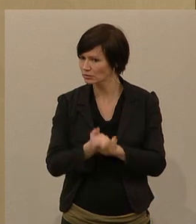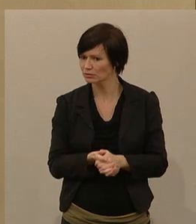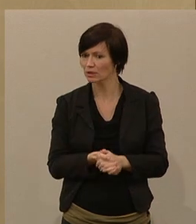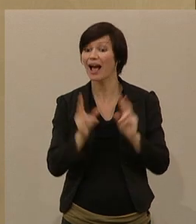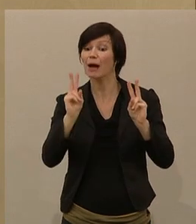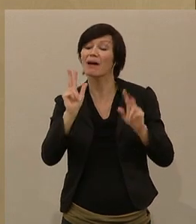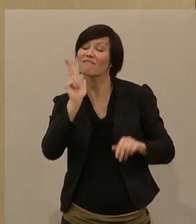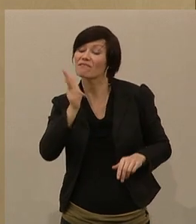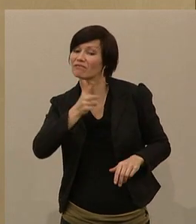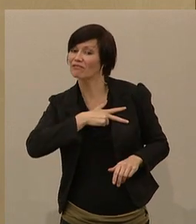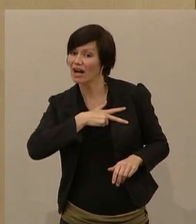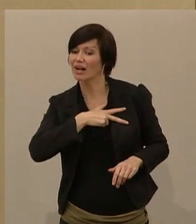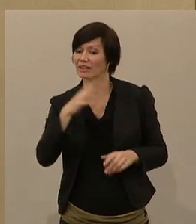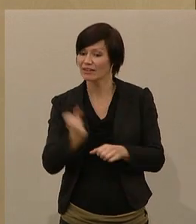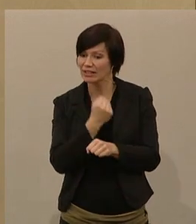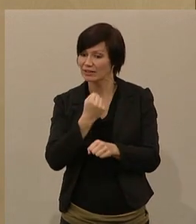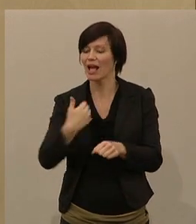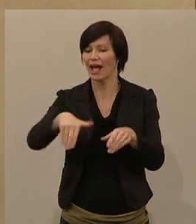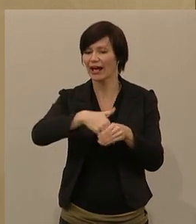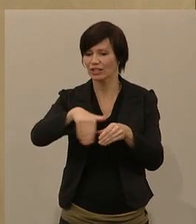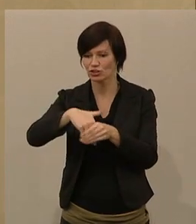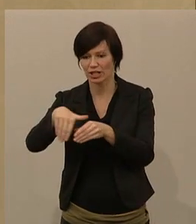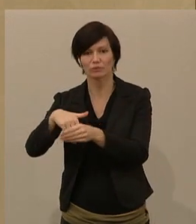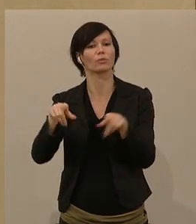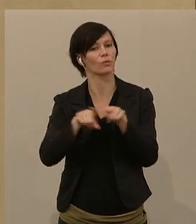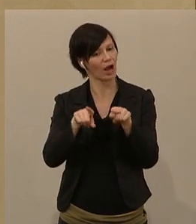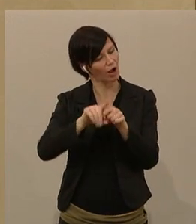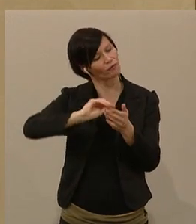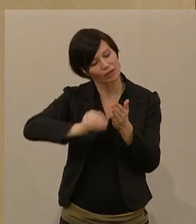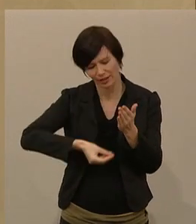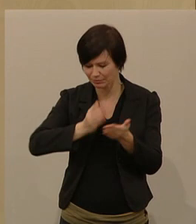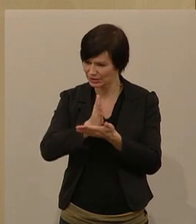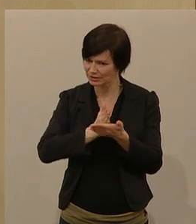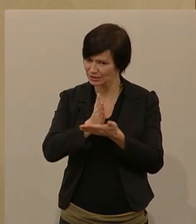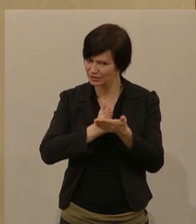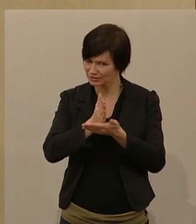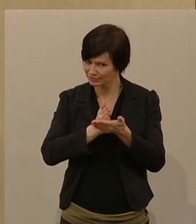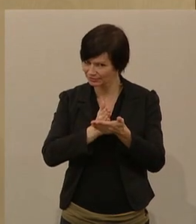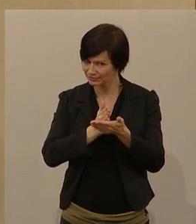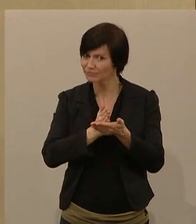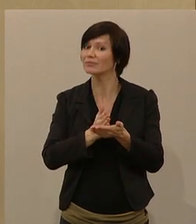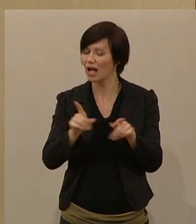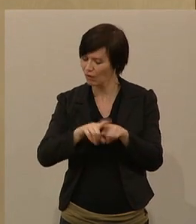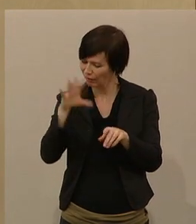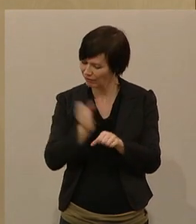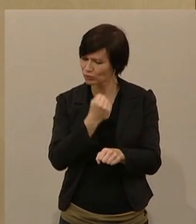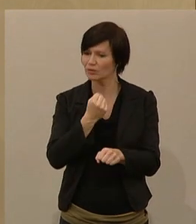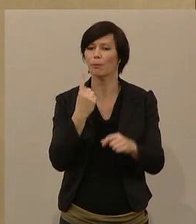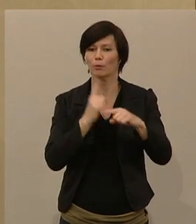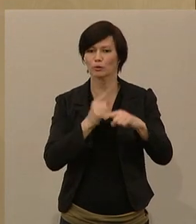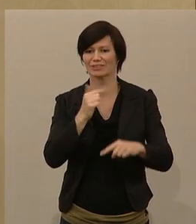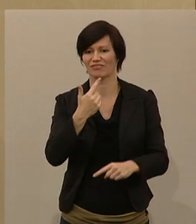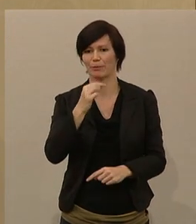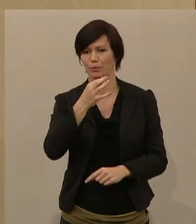hingegen verzeichnen die Angestellten und die Vertragsbediensteten und die Vertragsbediensteten plus 2